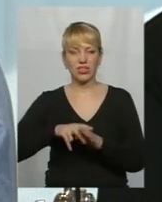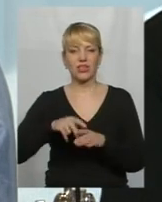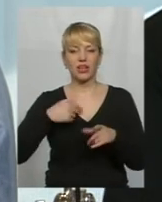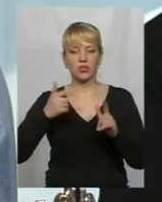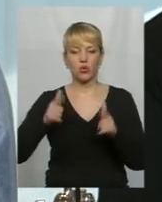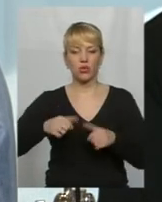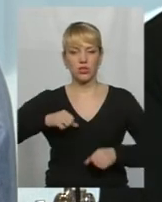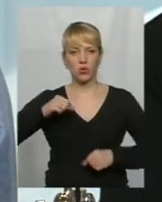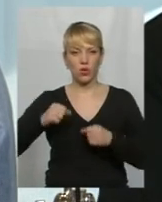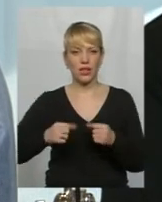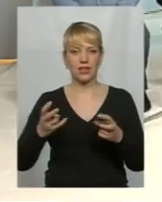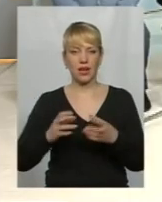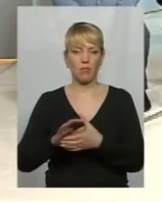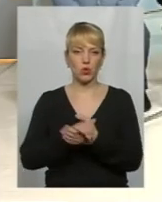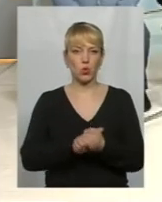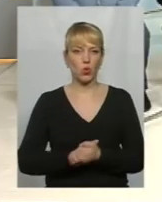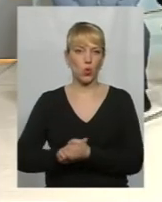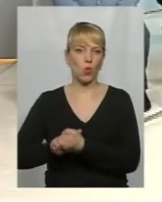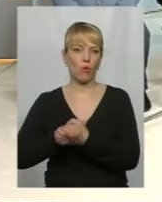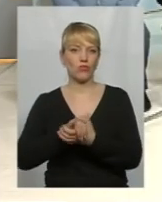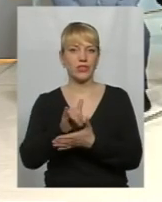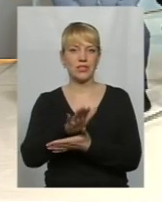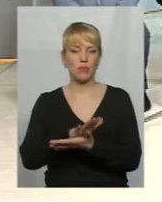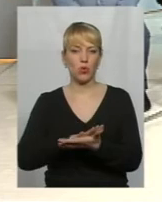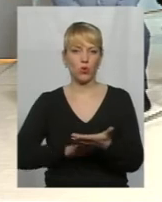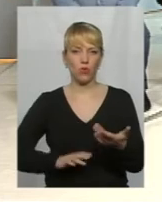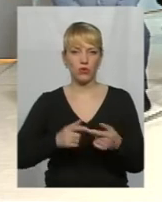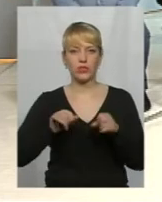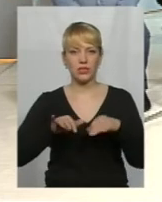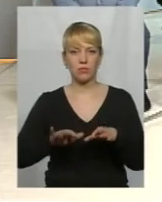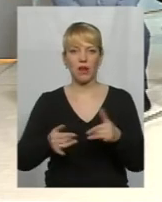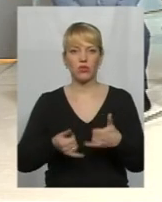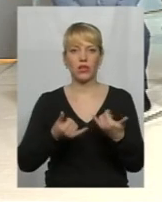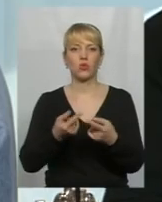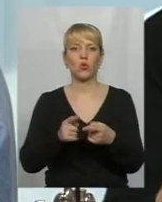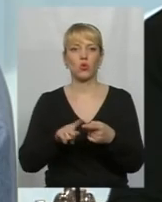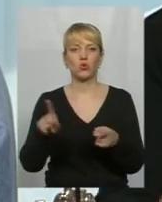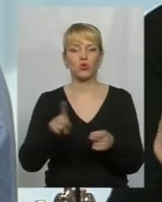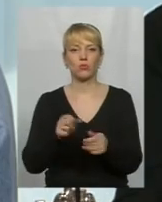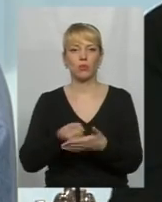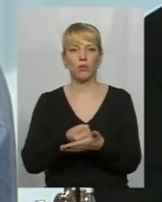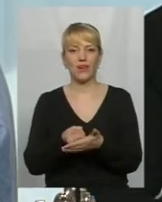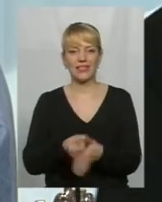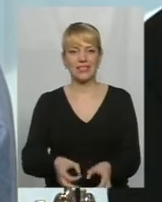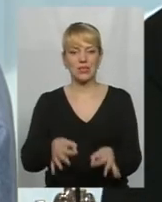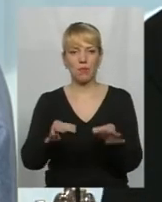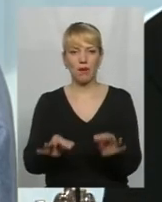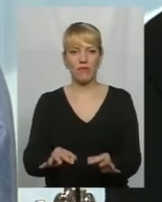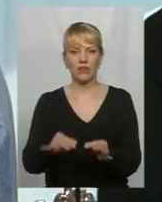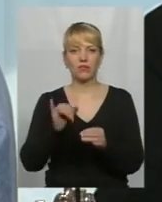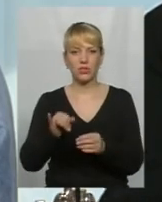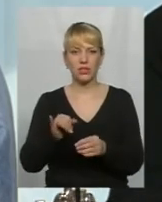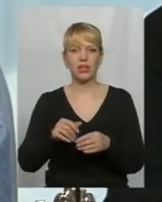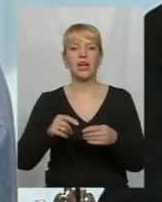колегами, потрібно далі згуртовуватися і далі продовжувати справу для того, щоб добиватися чи справедливості, чи вільного